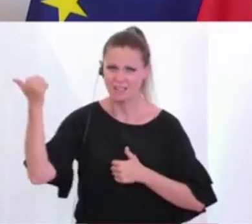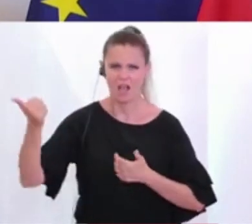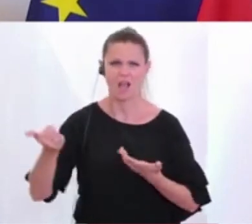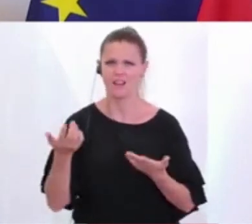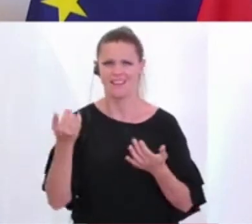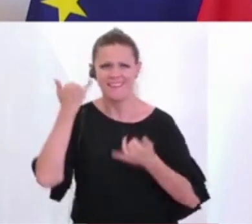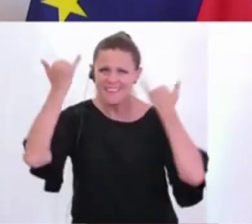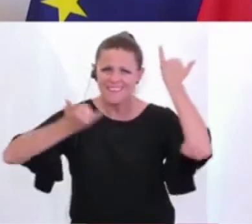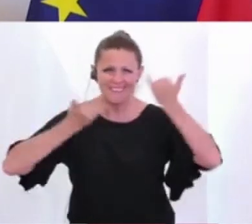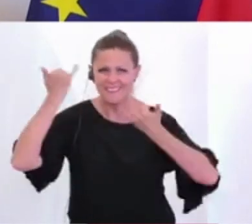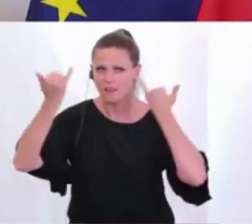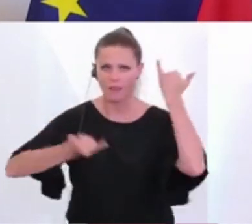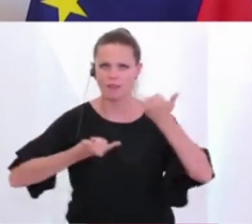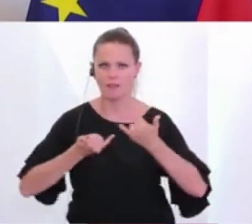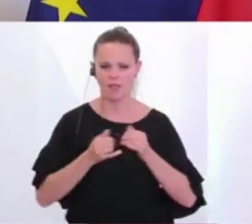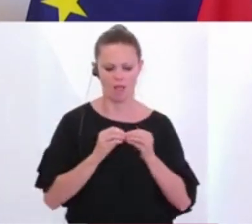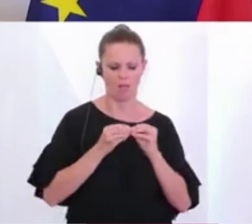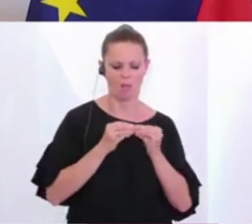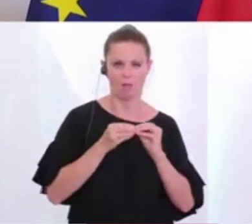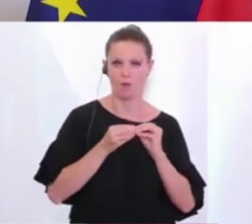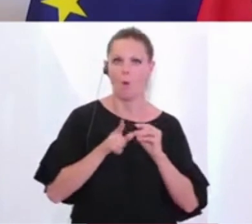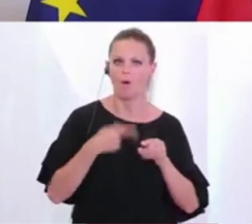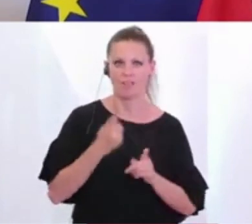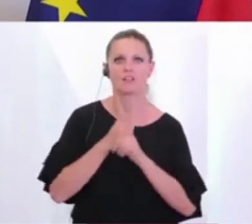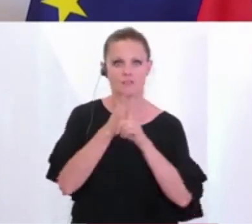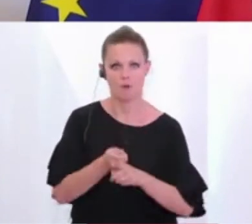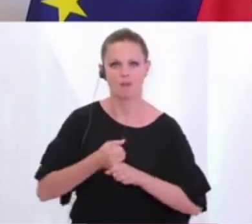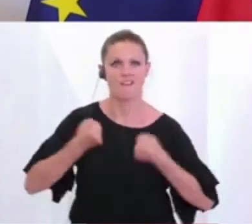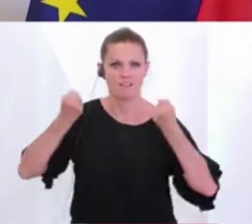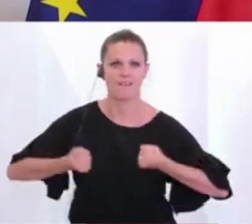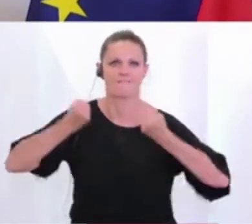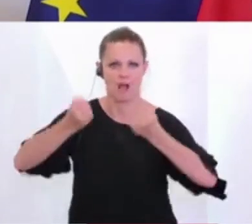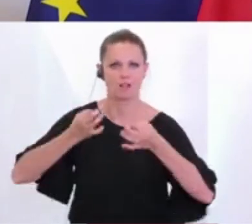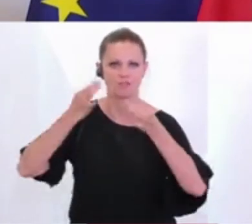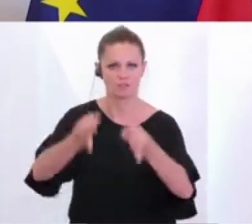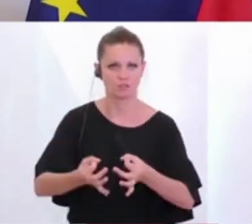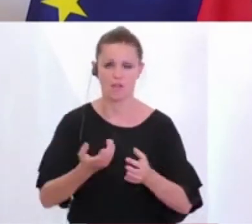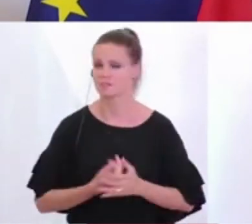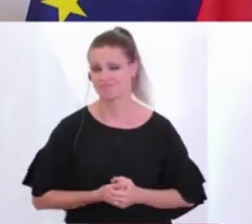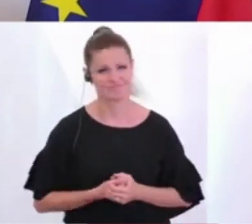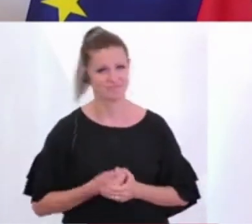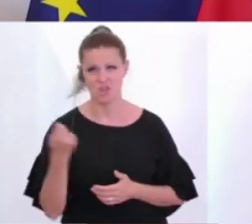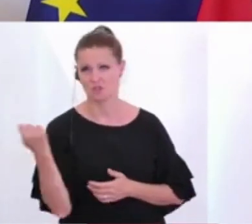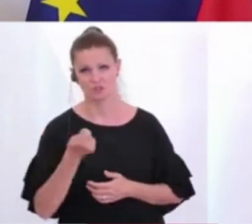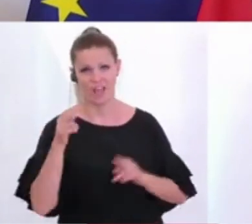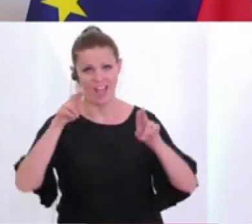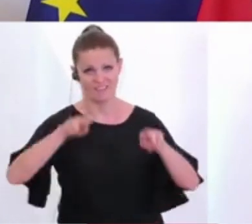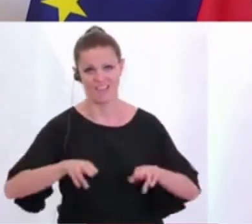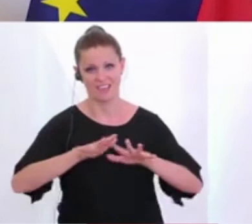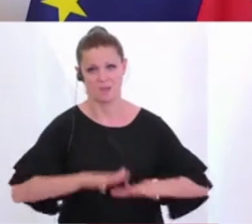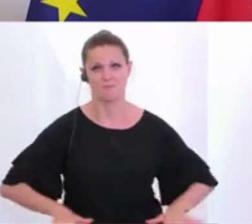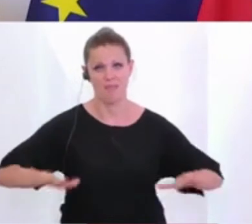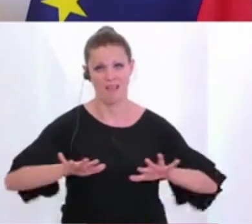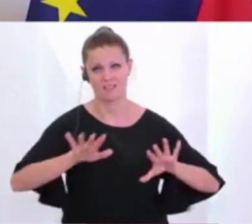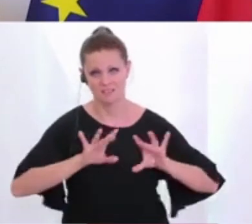extreme Ideen ausgeheckt werden, die dann zu Gewalttaten auf den Straßen führen. Das Strafrecht ist immer der Boden